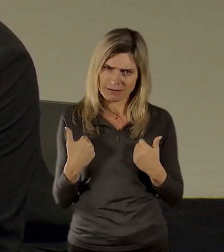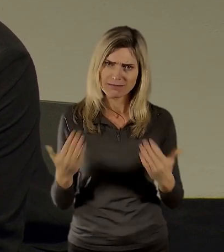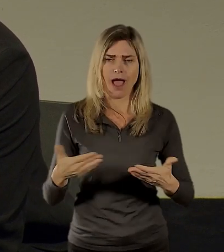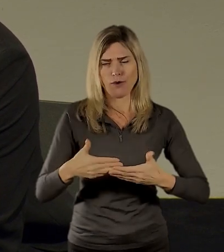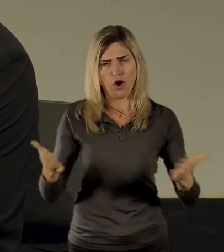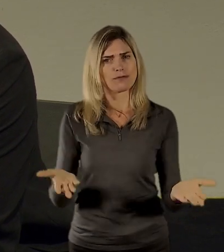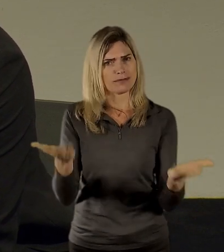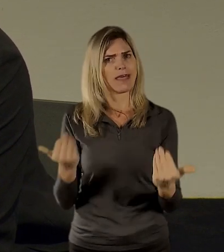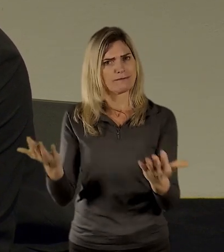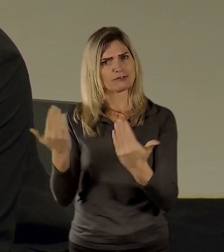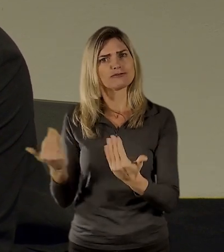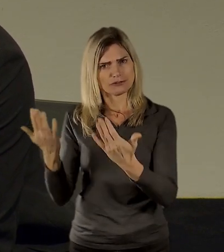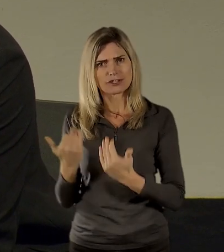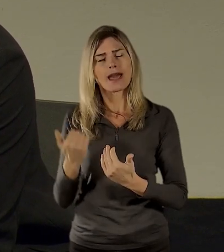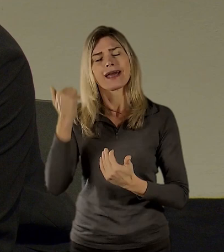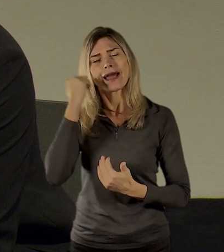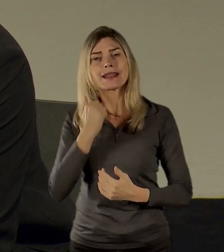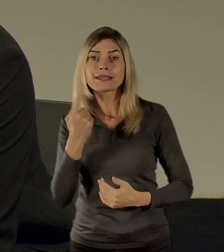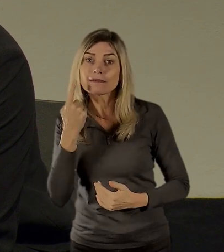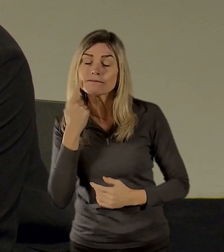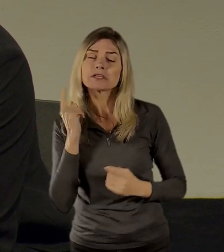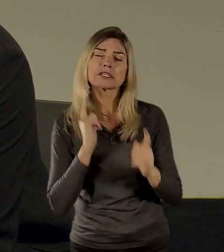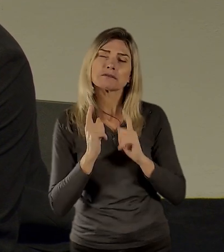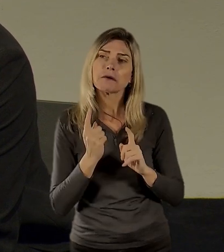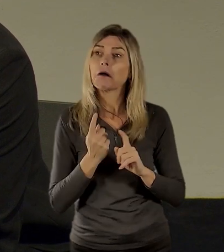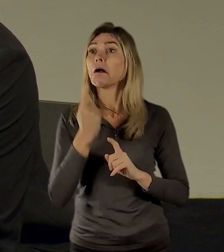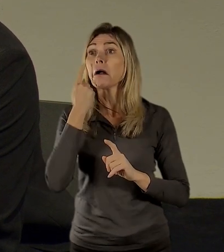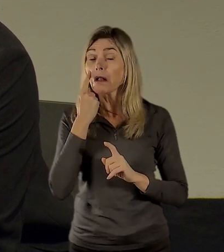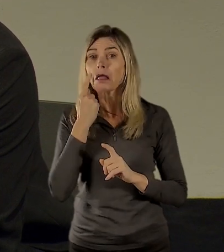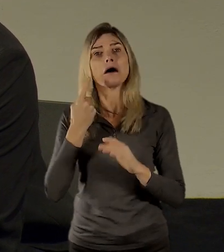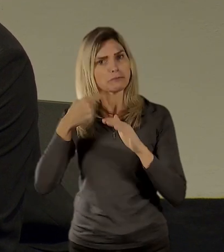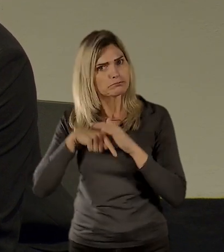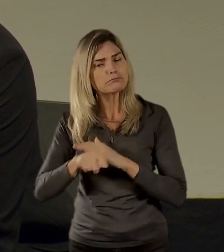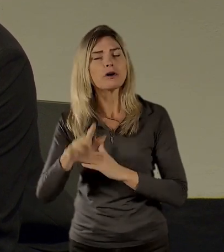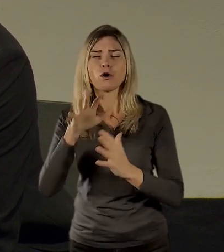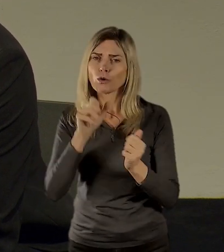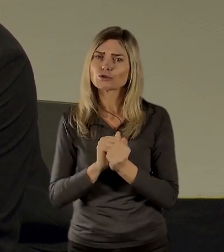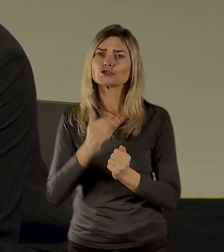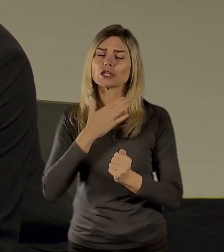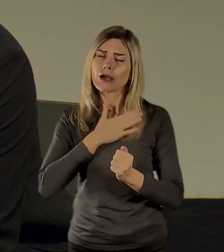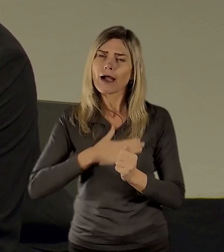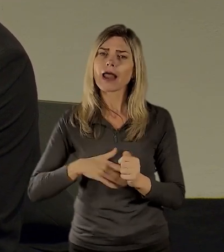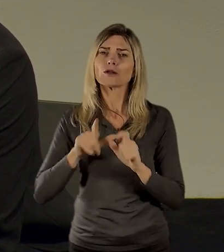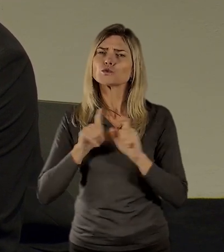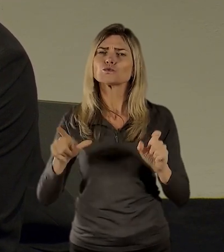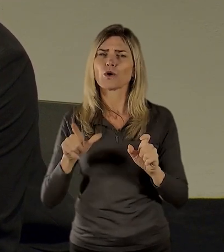že tam budou lidi prostě proudit, že si tam najdou z té nabídky